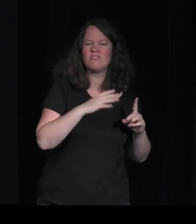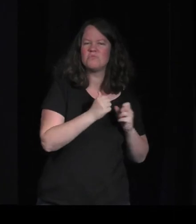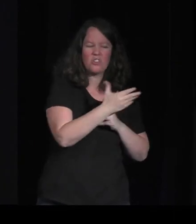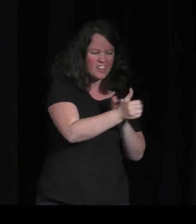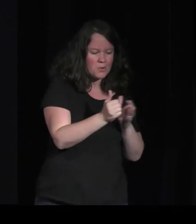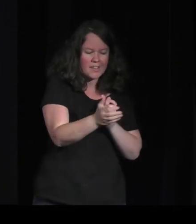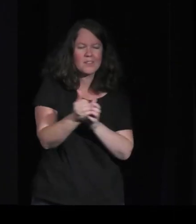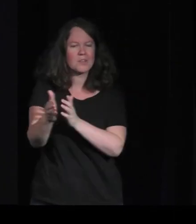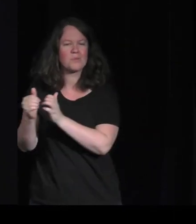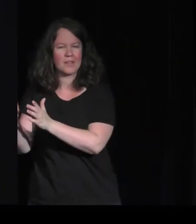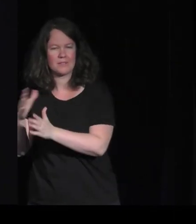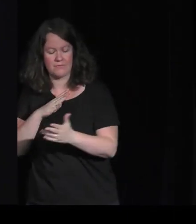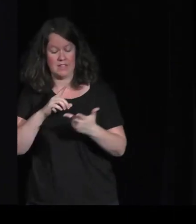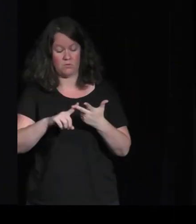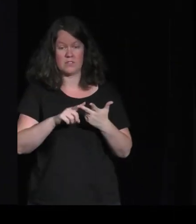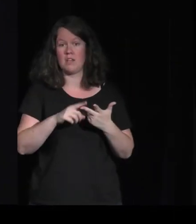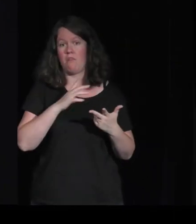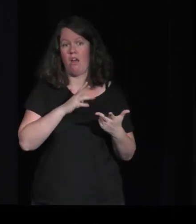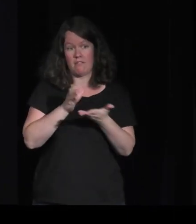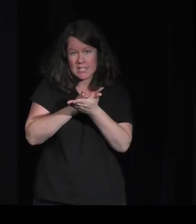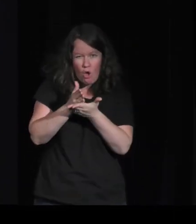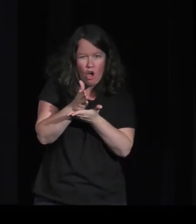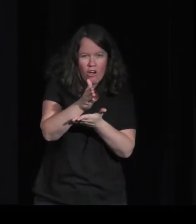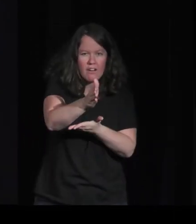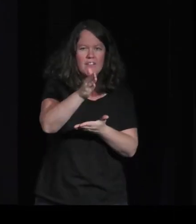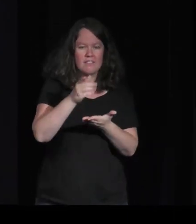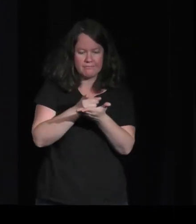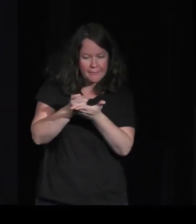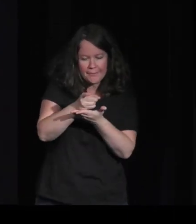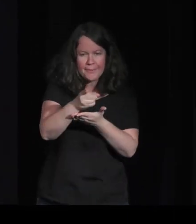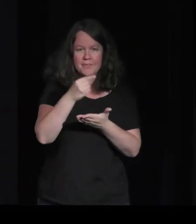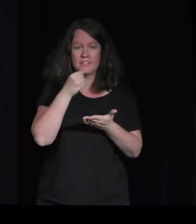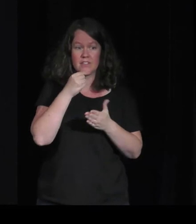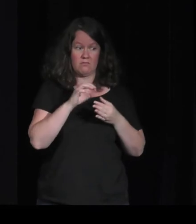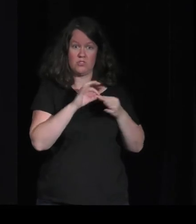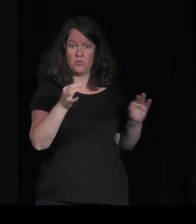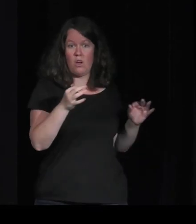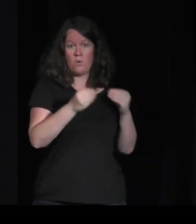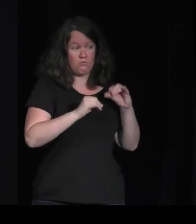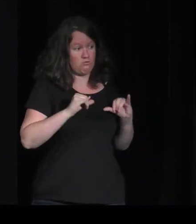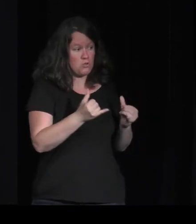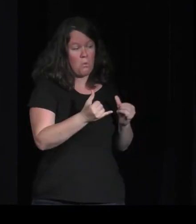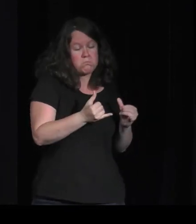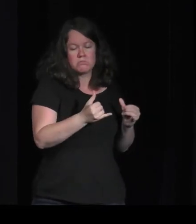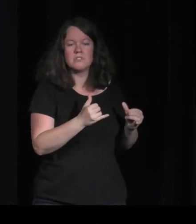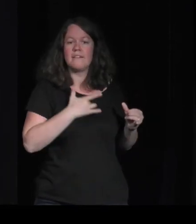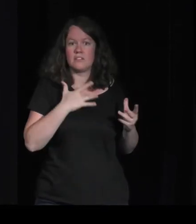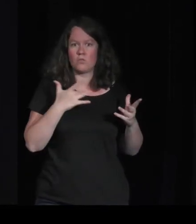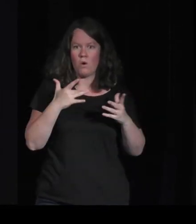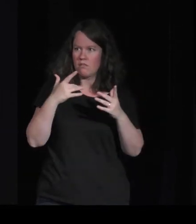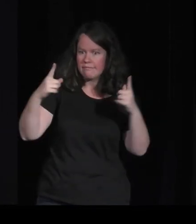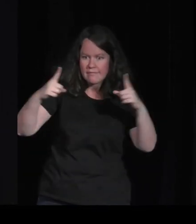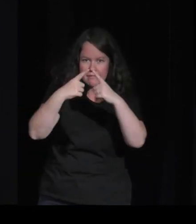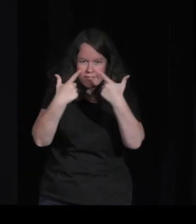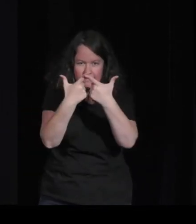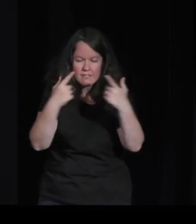c'était pour décrire, en fait. Et puis, il y avait les exploreurs, c'est-à ceux qui jouent à un jeu, eh bien, fait, ce qui les intéresse, c'est de voir l'ensemble du jeu, les dimensions architecturales,